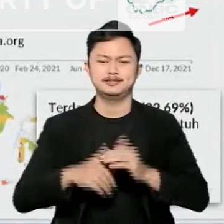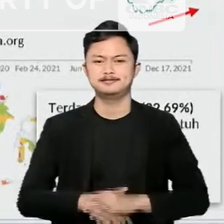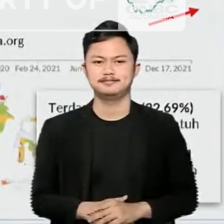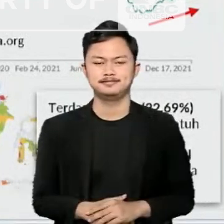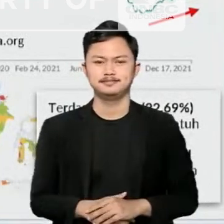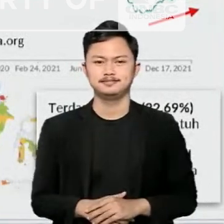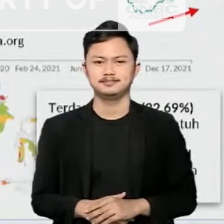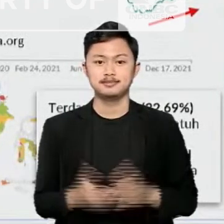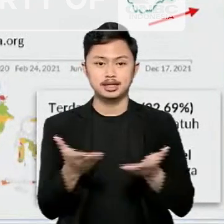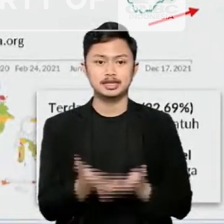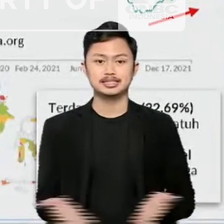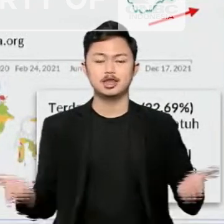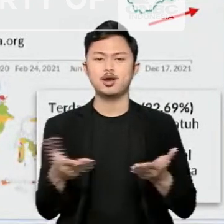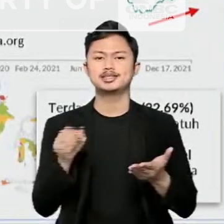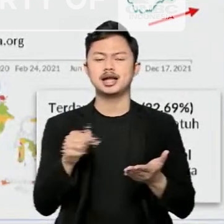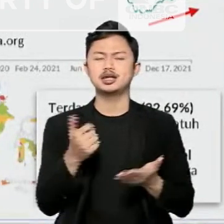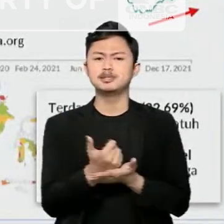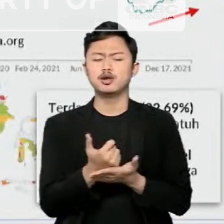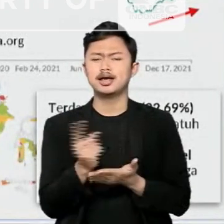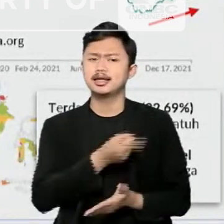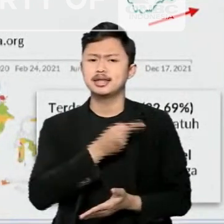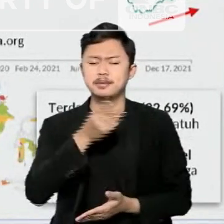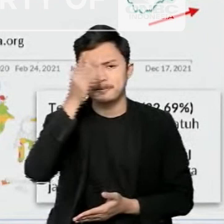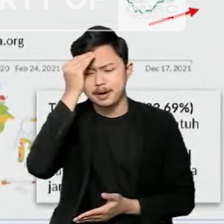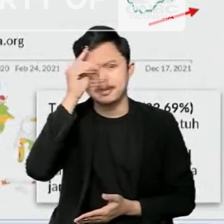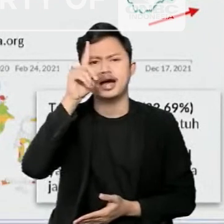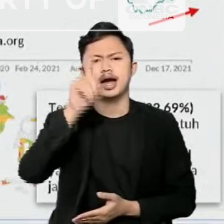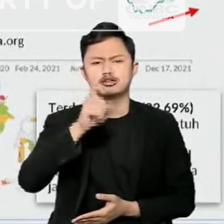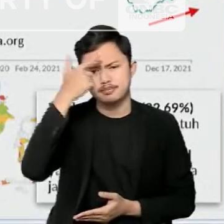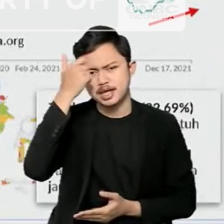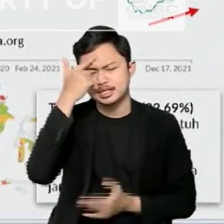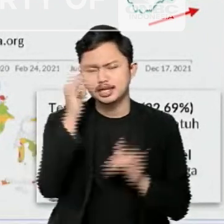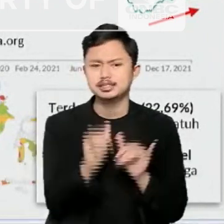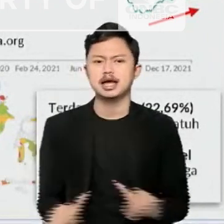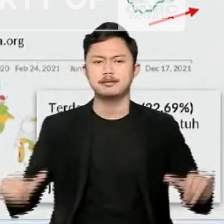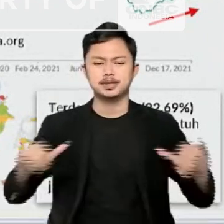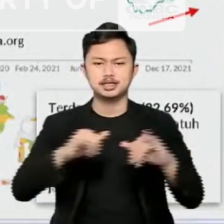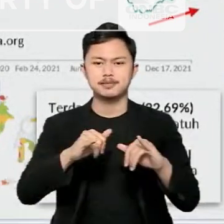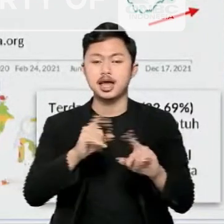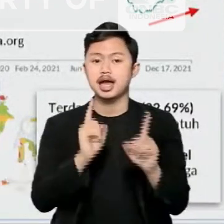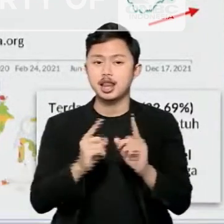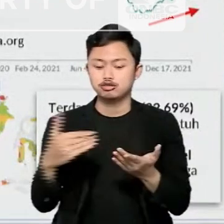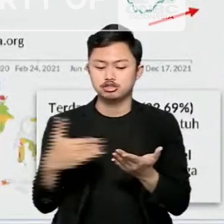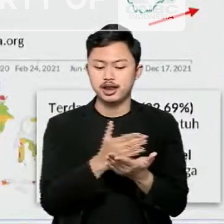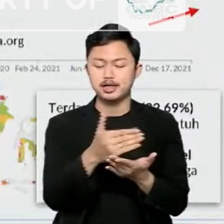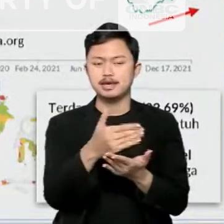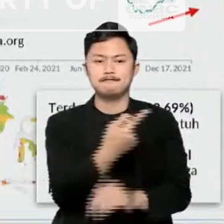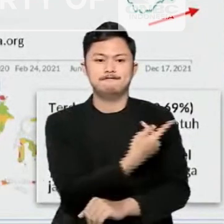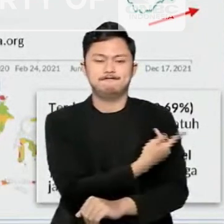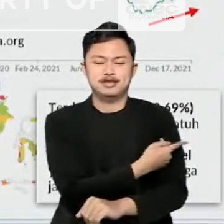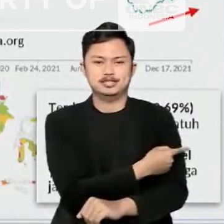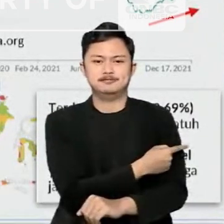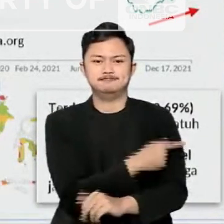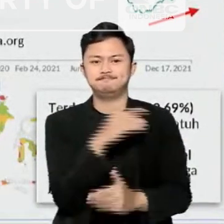Fenomena ini seyogianya dijadikan pembelajaran bersama bahwa strategi vaksinasi